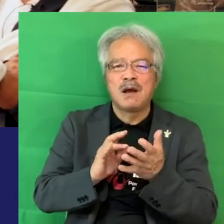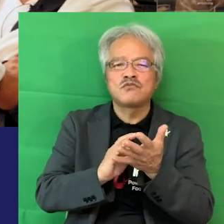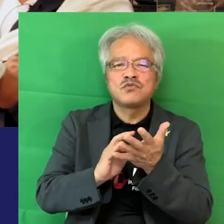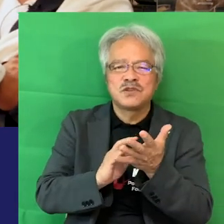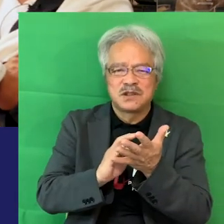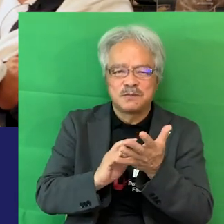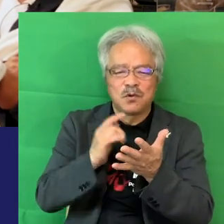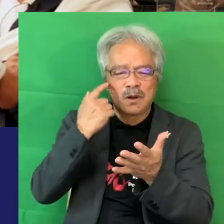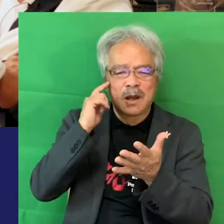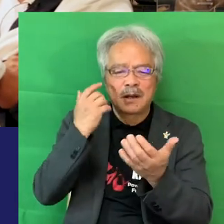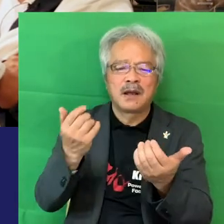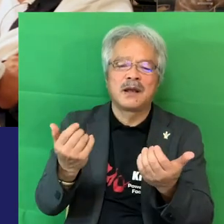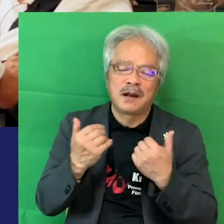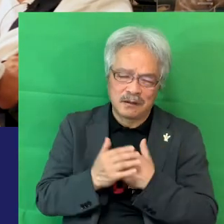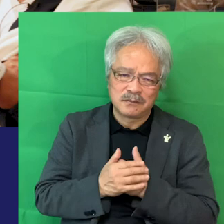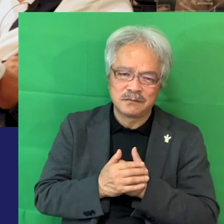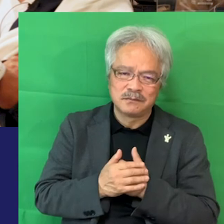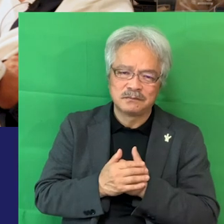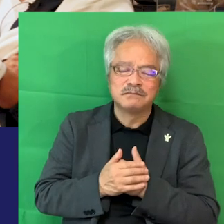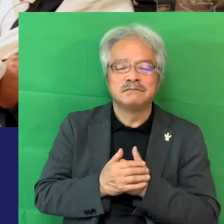と思ったりとかしますけどもねそうですね